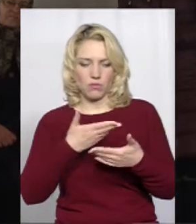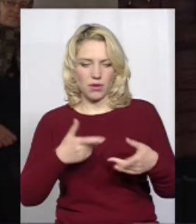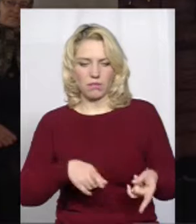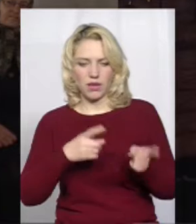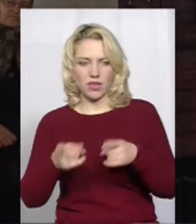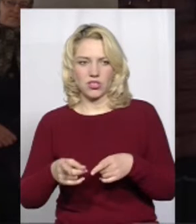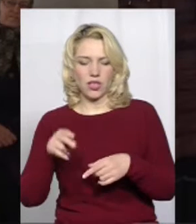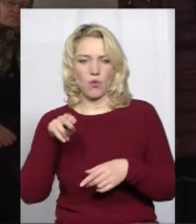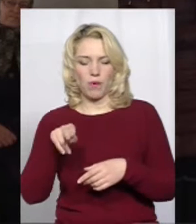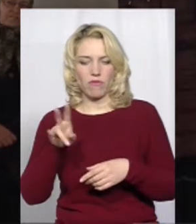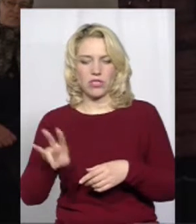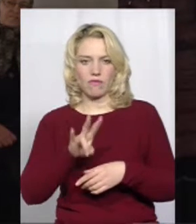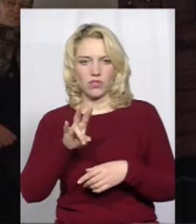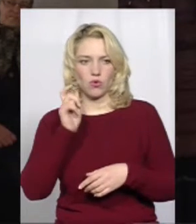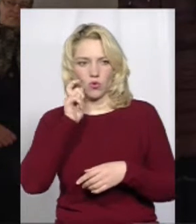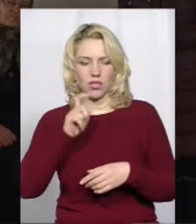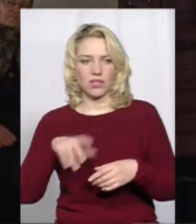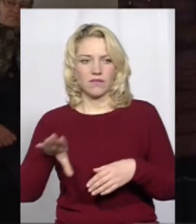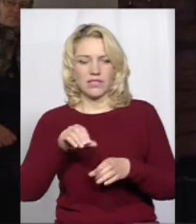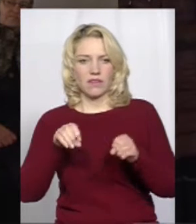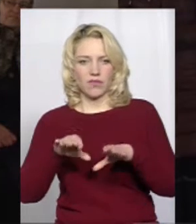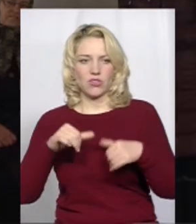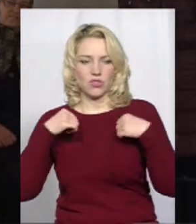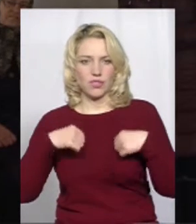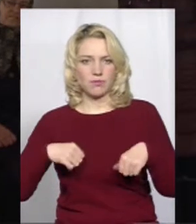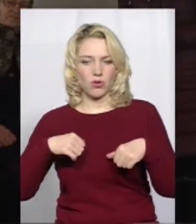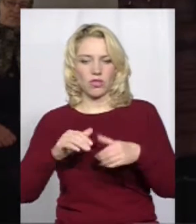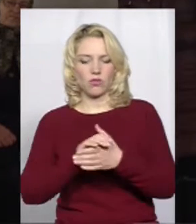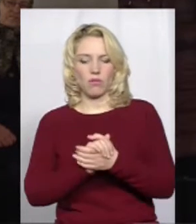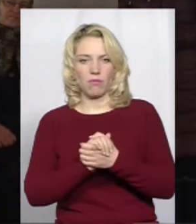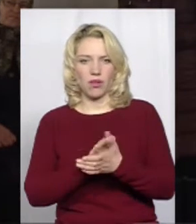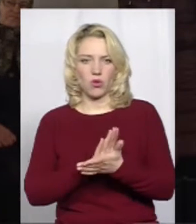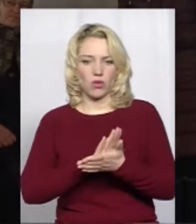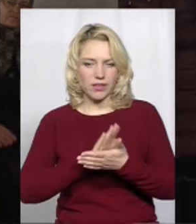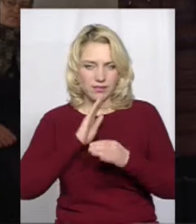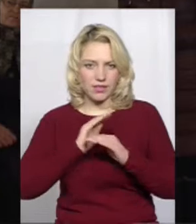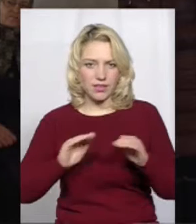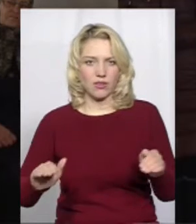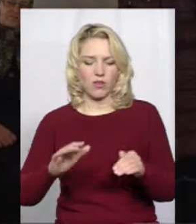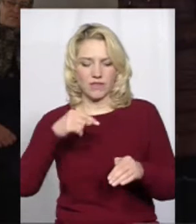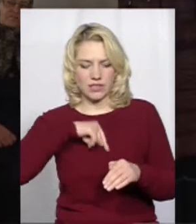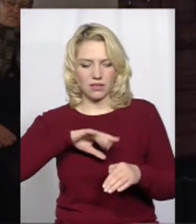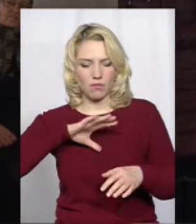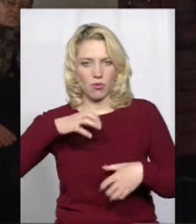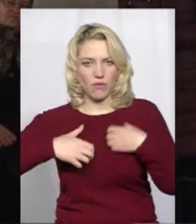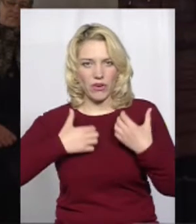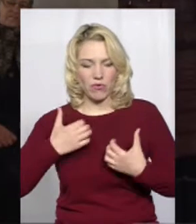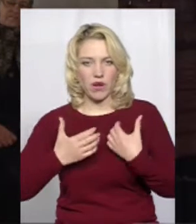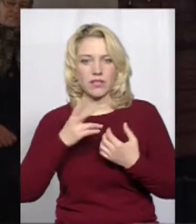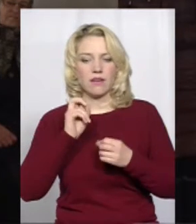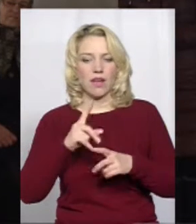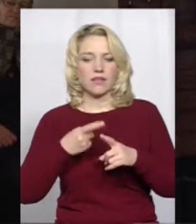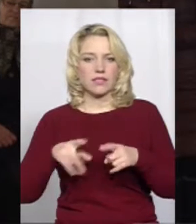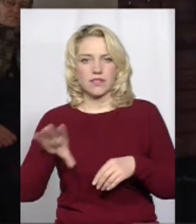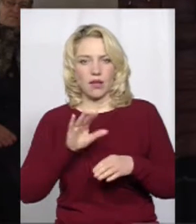Православну церкву України. Все вирішилось спокійно, мирно і тихо. Було всередині хвилювання про те, як все буде